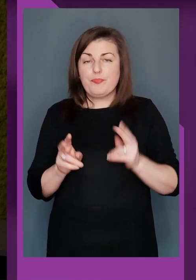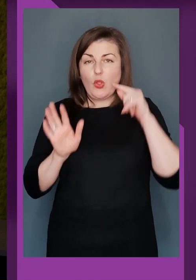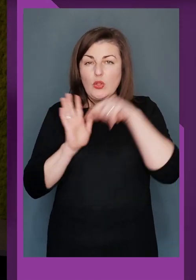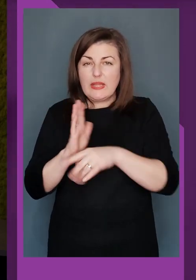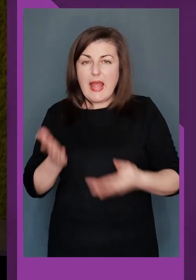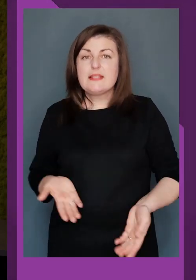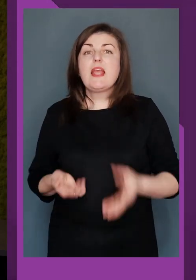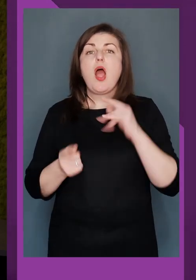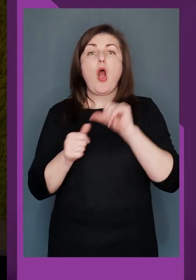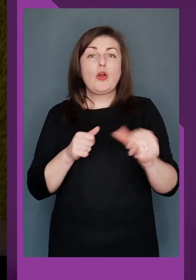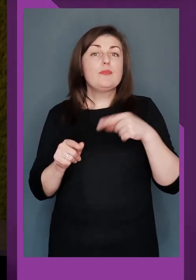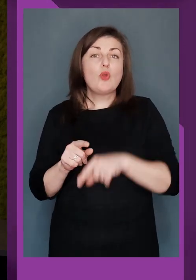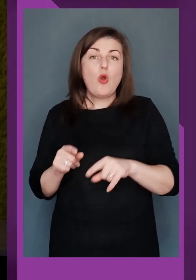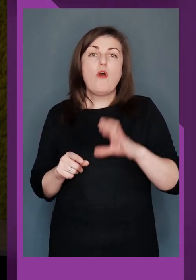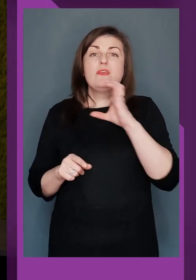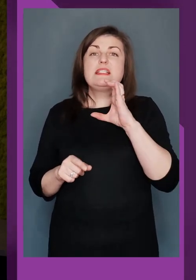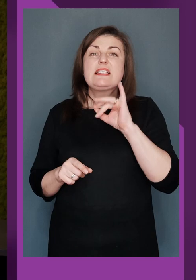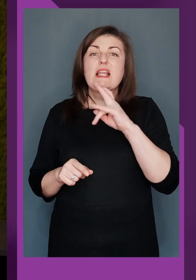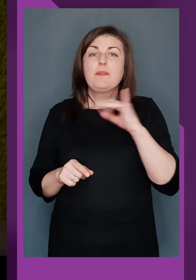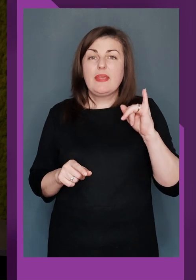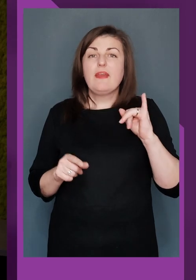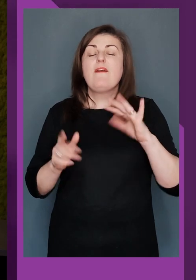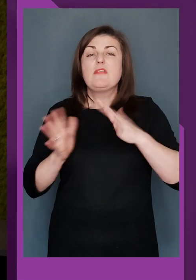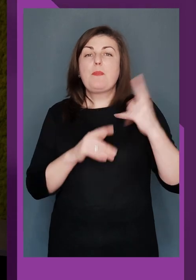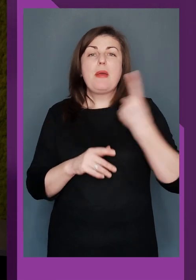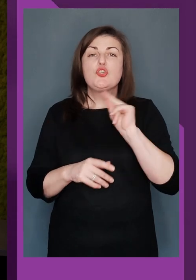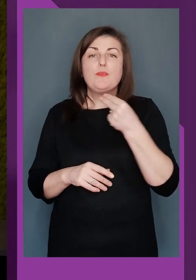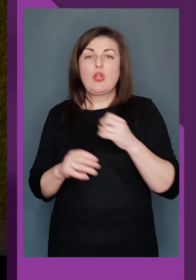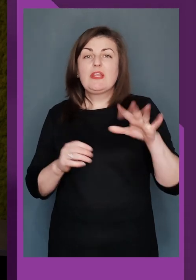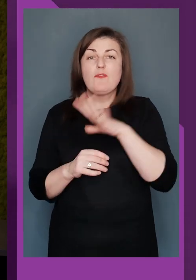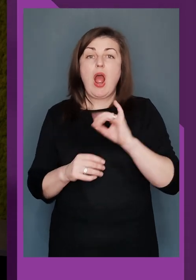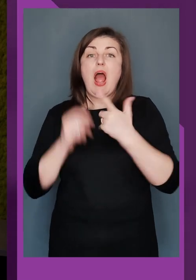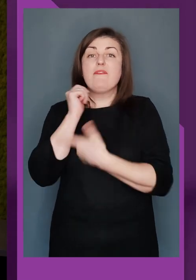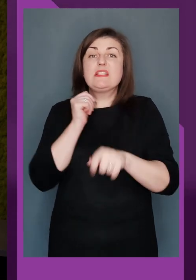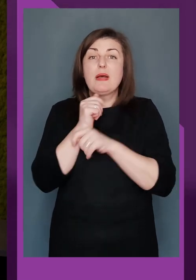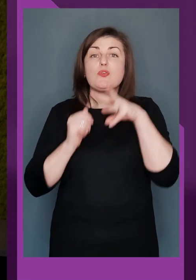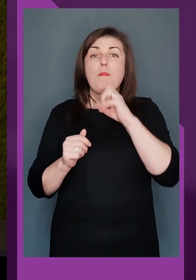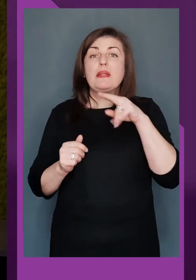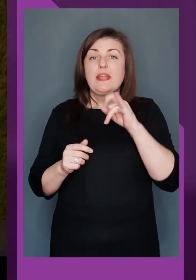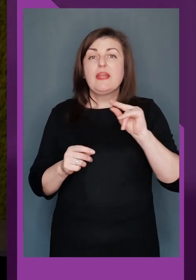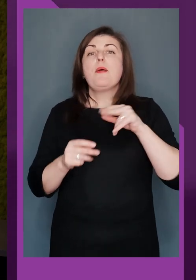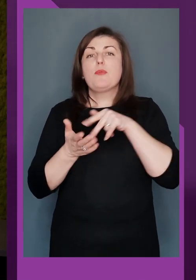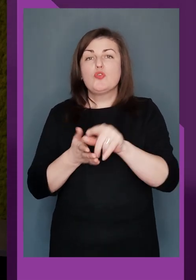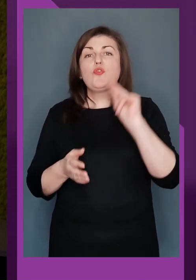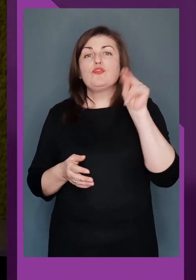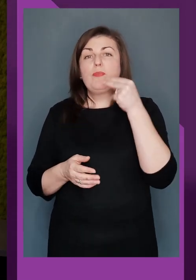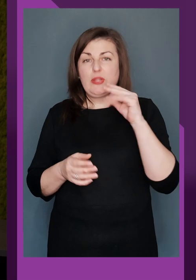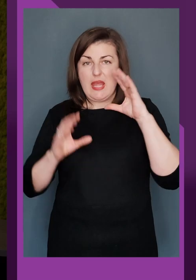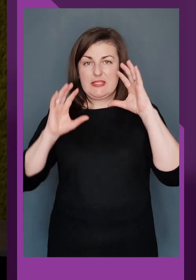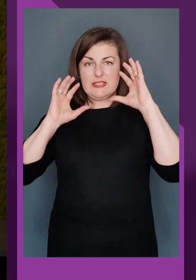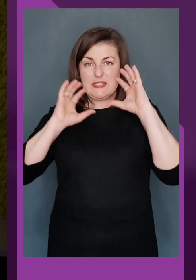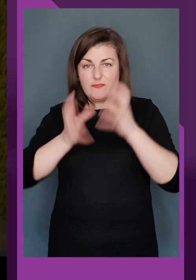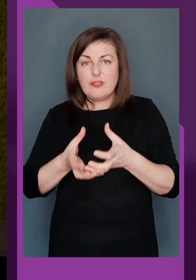контексті. І окрім того, в Сербії відбувся перший чемпіонат Європи, а в Іспанському Мадриді пройшов чемпіонат світу.